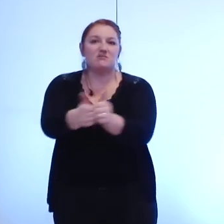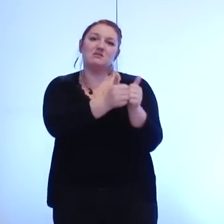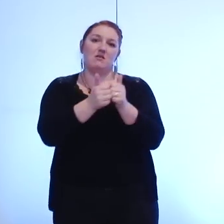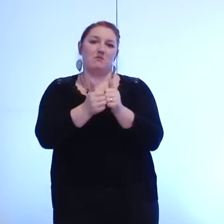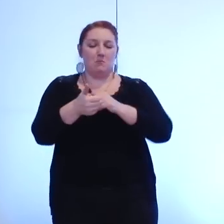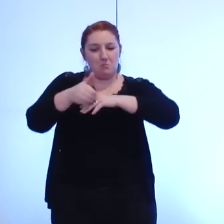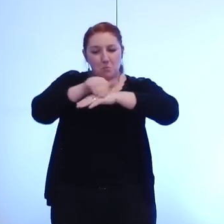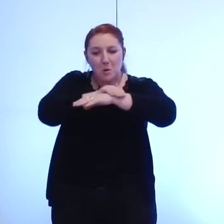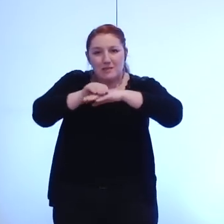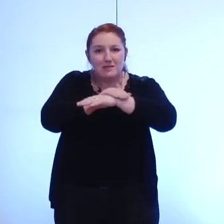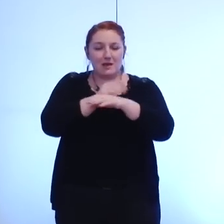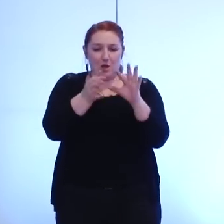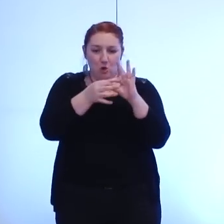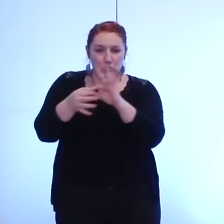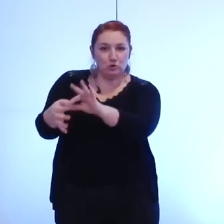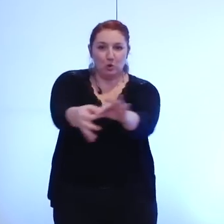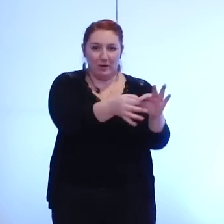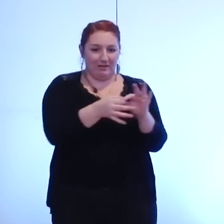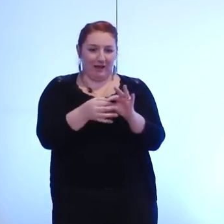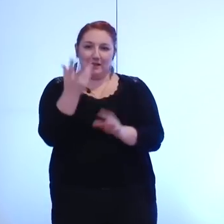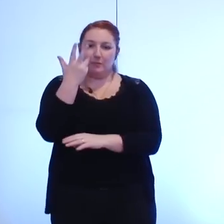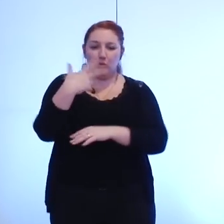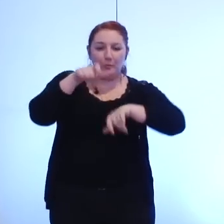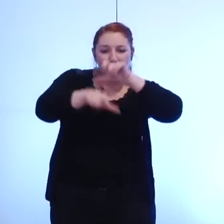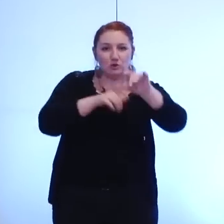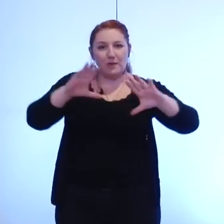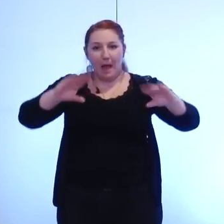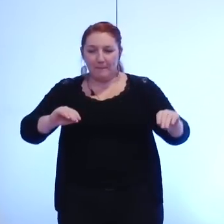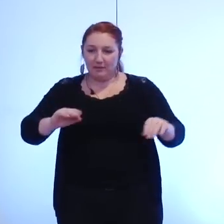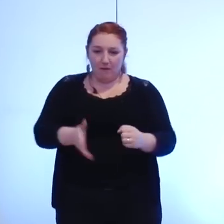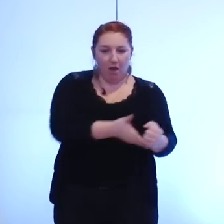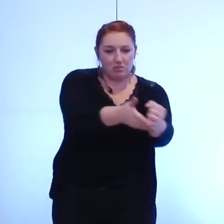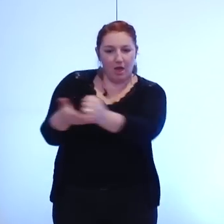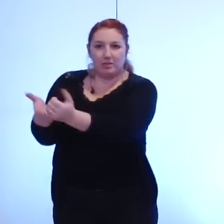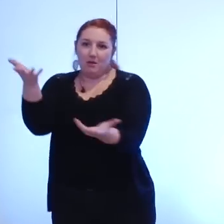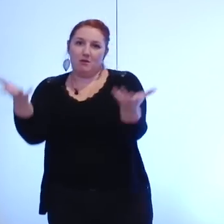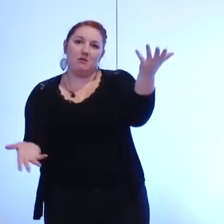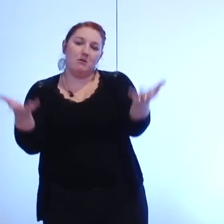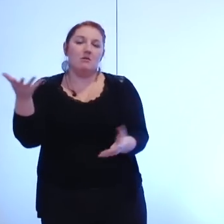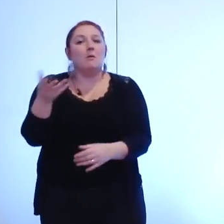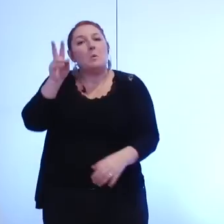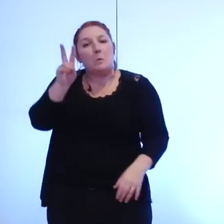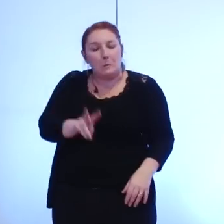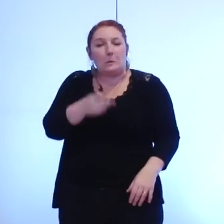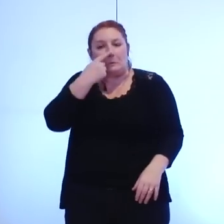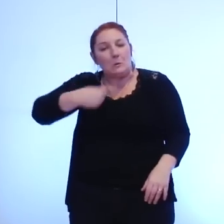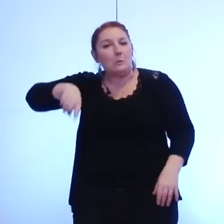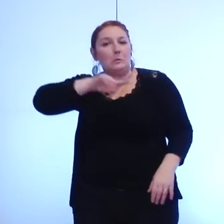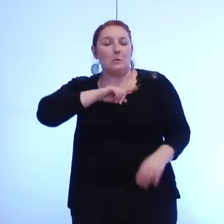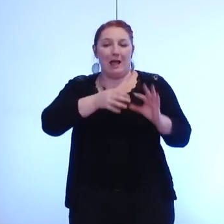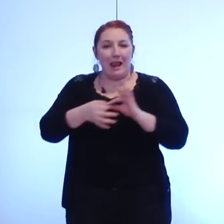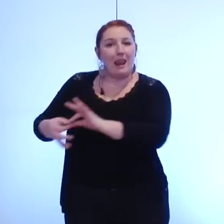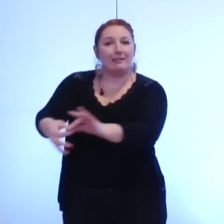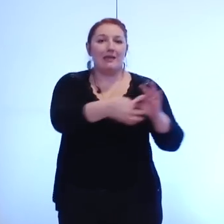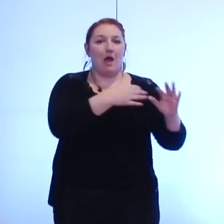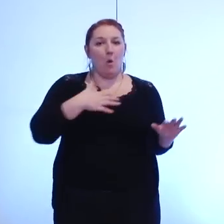solidarité entre les habitants de l'agglomération oui pour nous l'intercommunalité c'est un espace